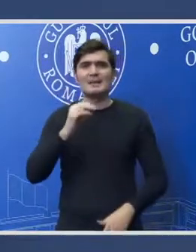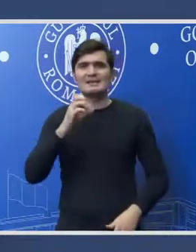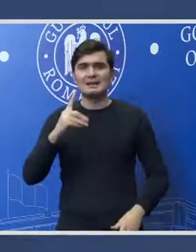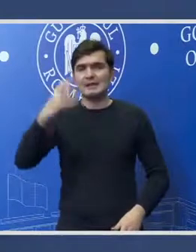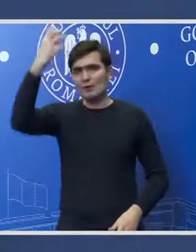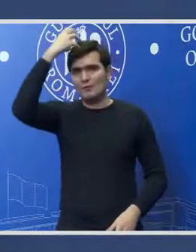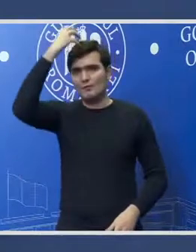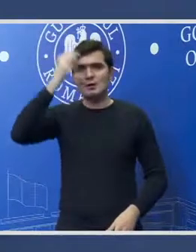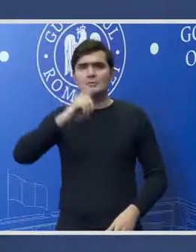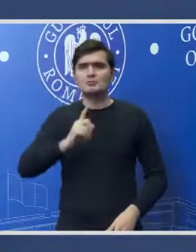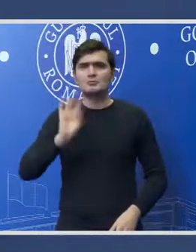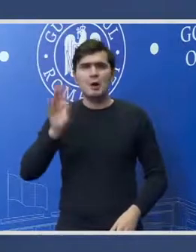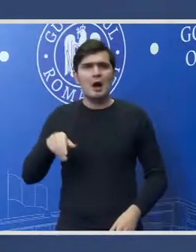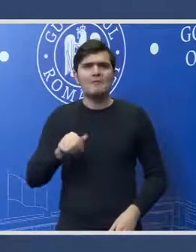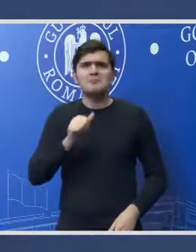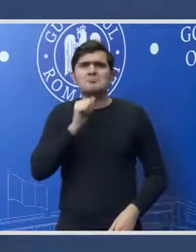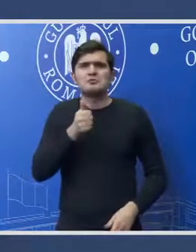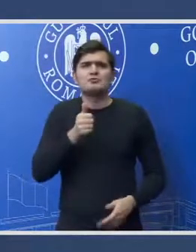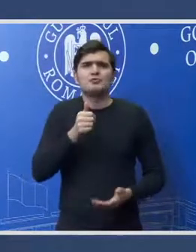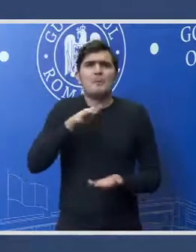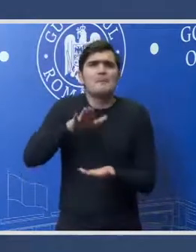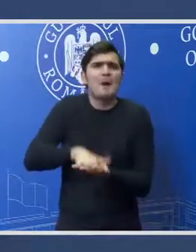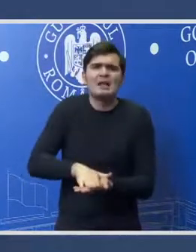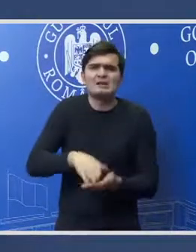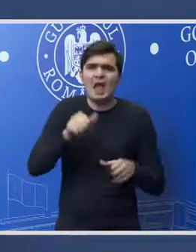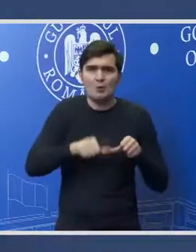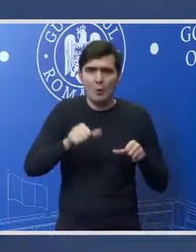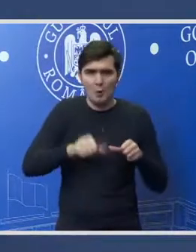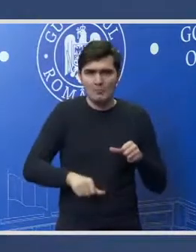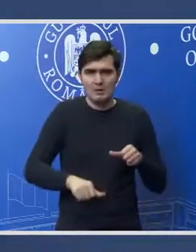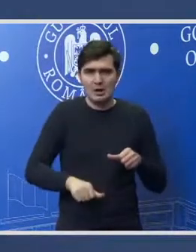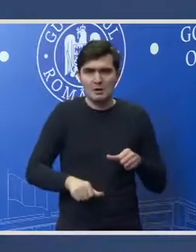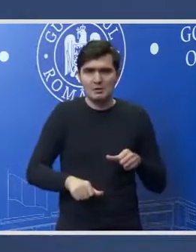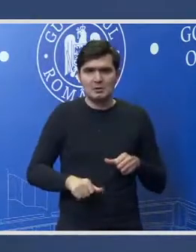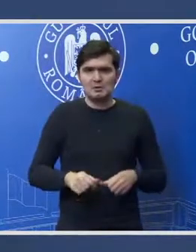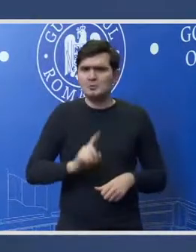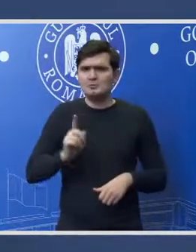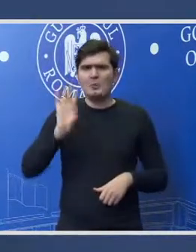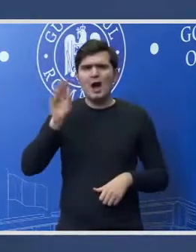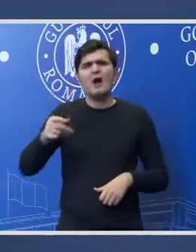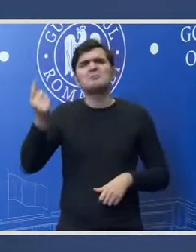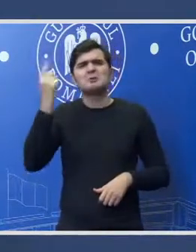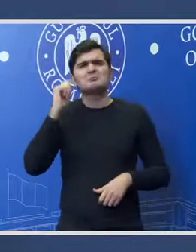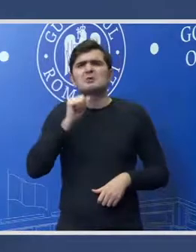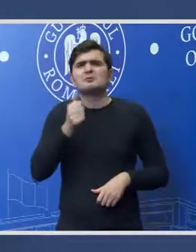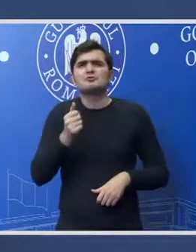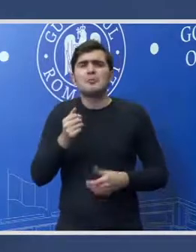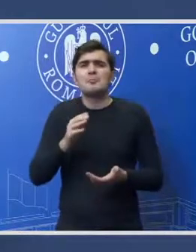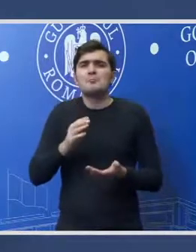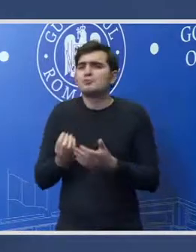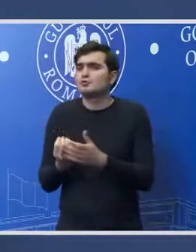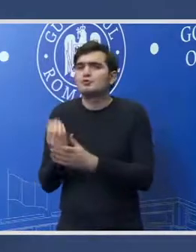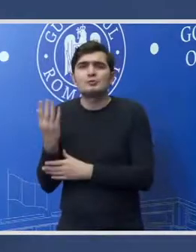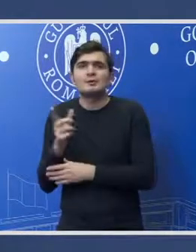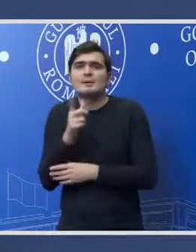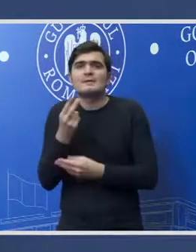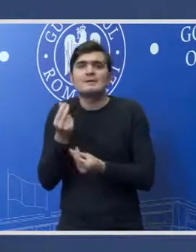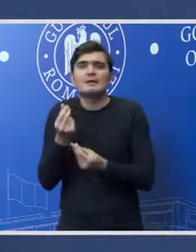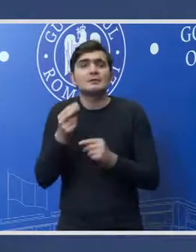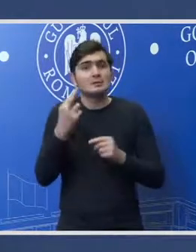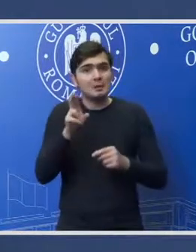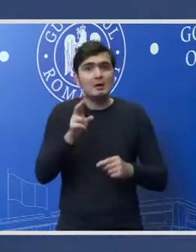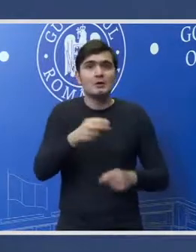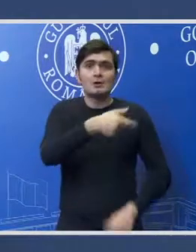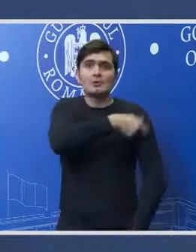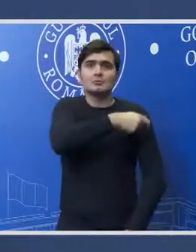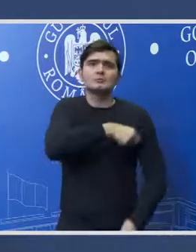nu au avut nicio fundamentare economică, nu au avut niciun, nu existau sursele de finanțare. Și totuși, acest Consiliu